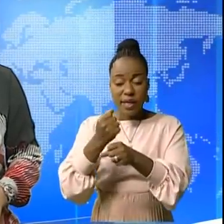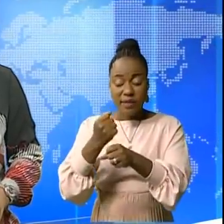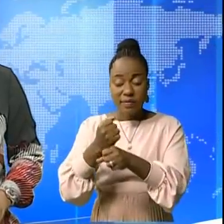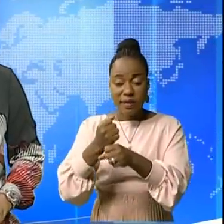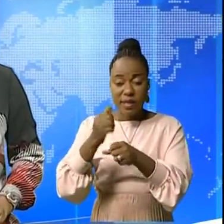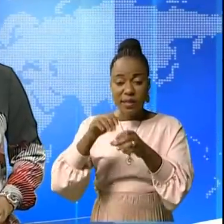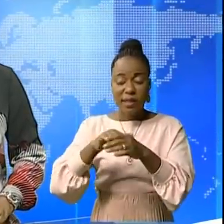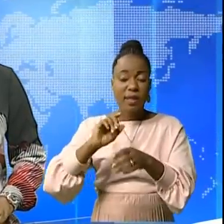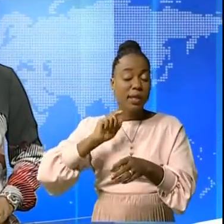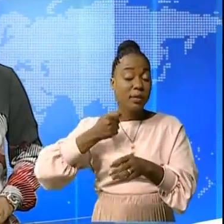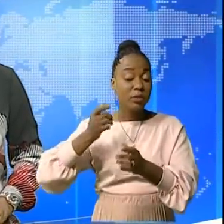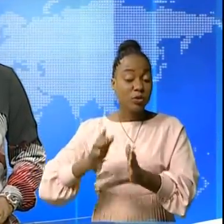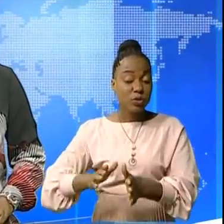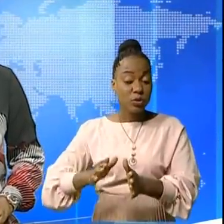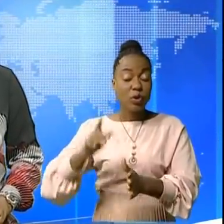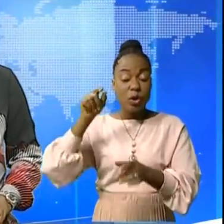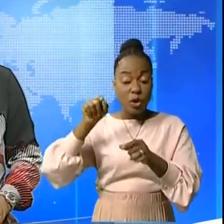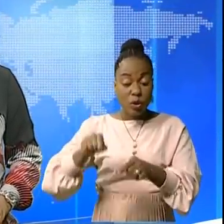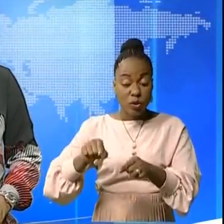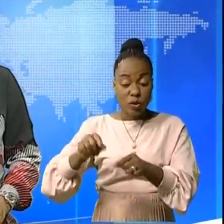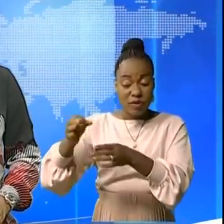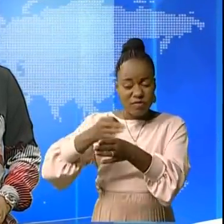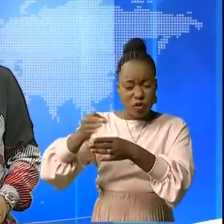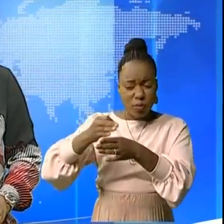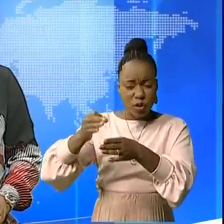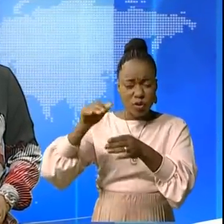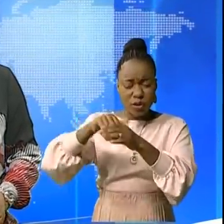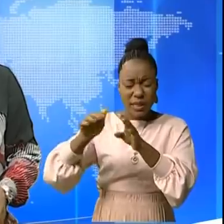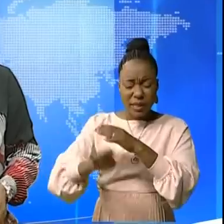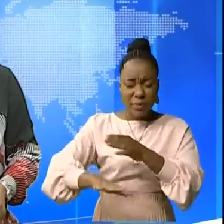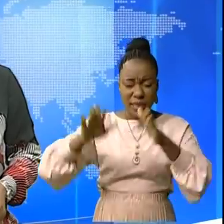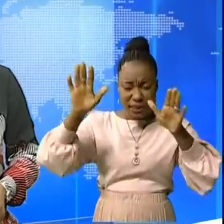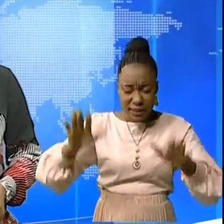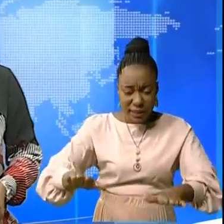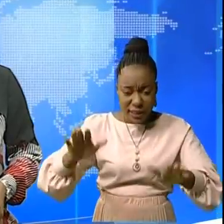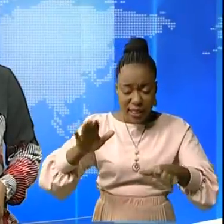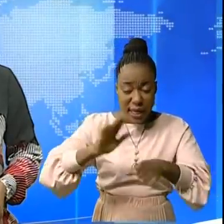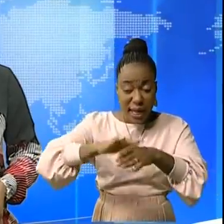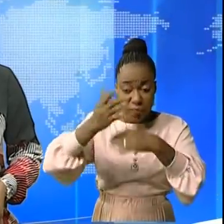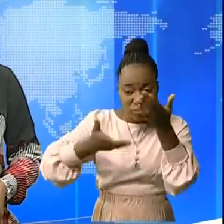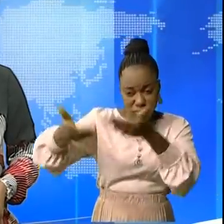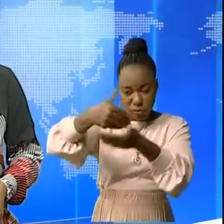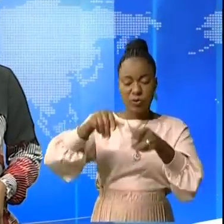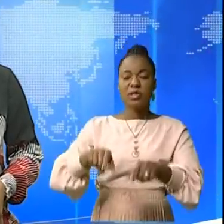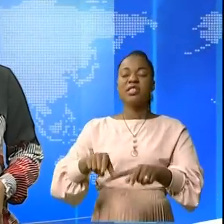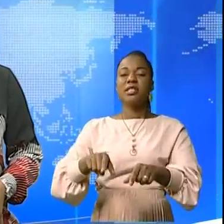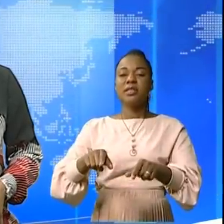niveau organisée au Sénégal. De retour au pays, le vice-ministre de la justice a présidé une séance de restitution